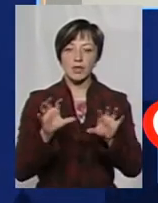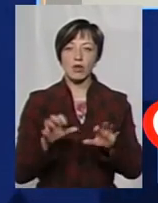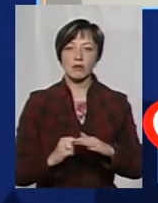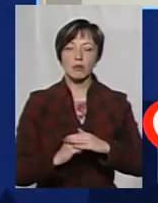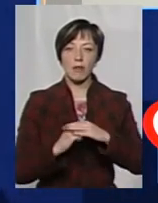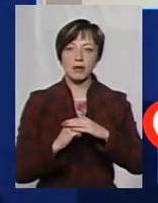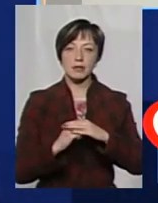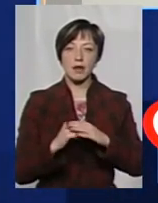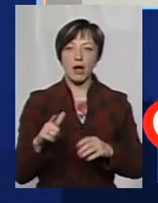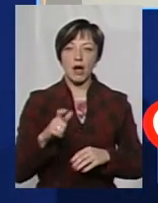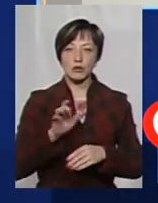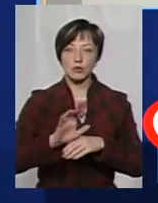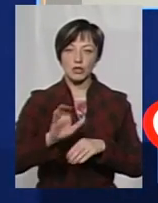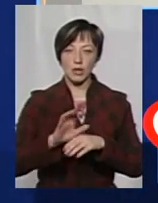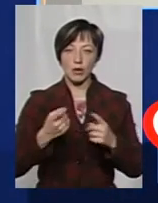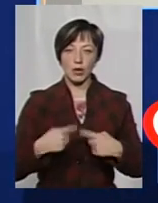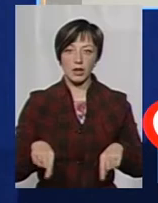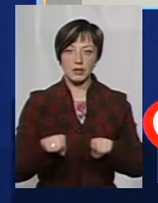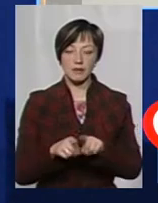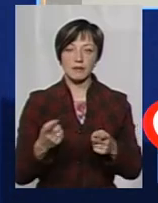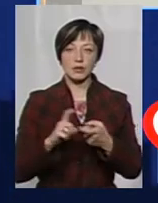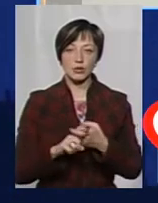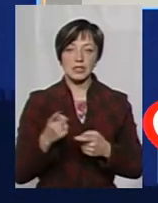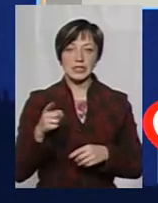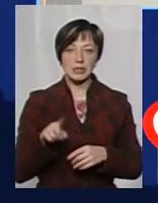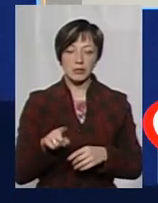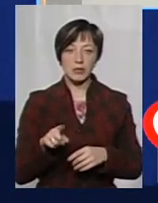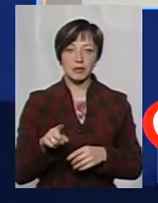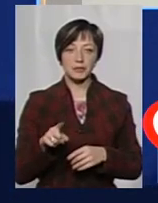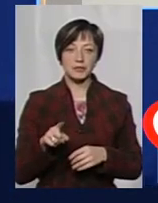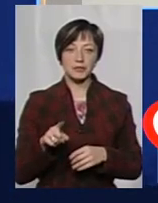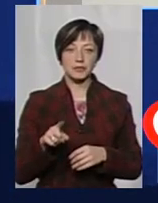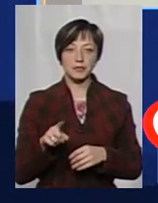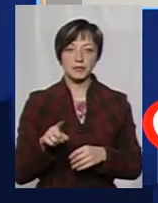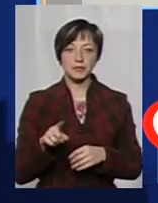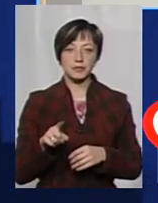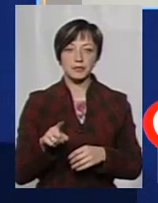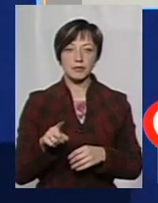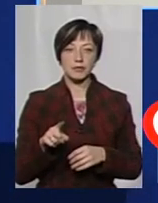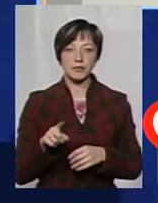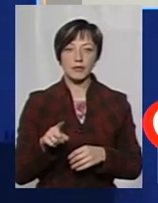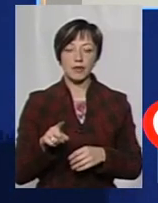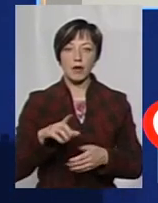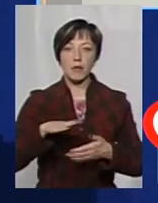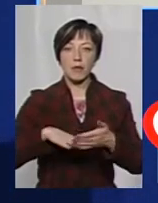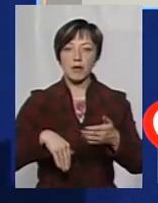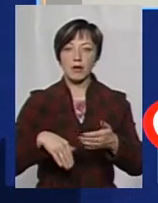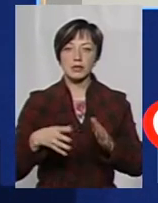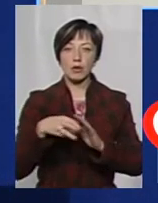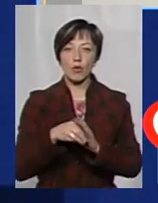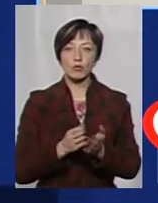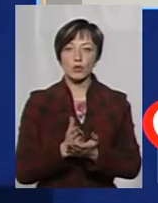газопостачальних організацій. В зв'язку з чим випала така важлива складова, як